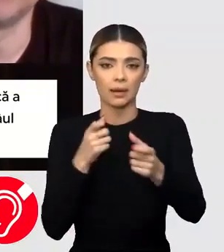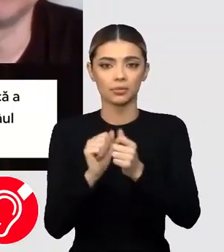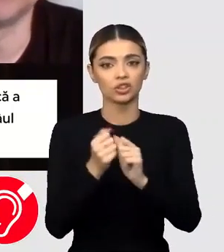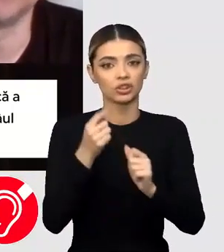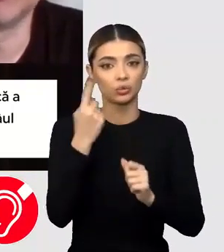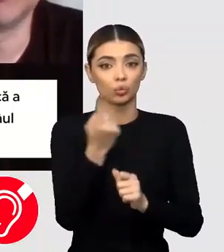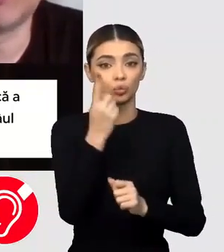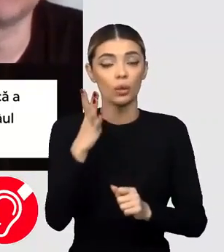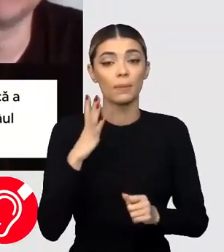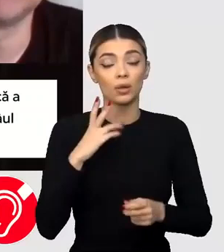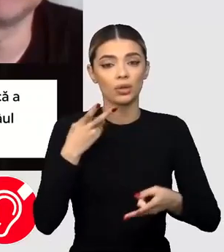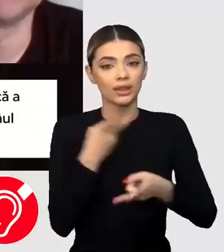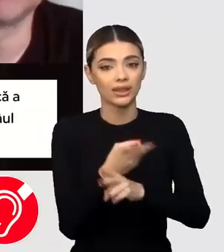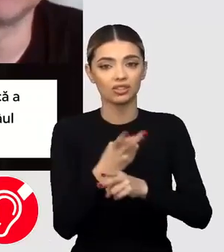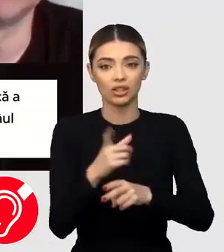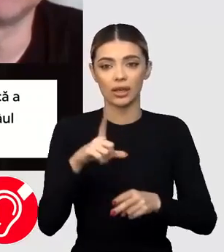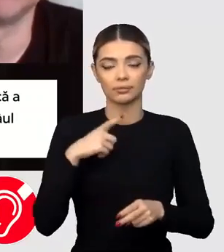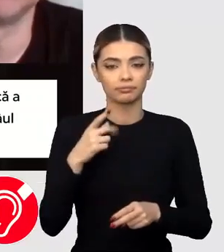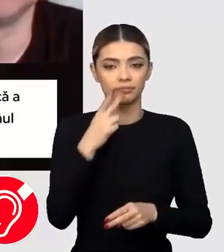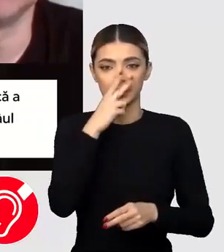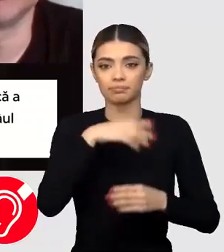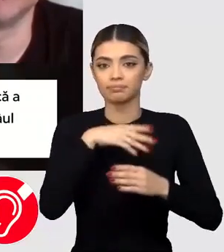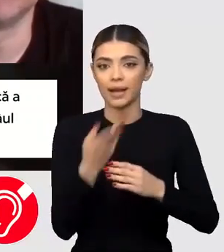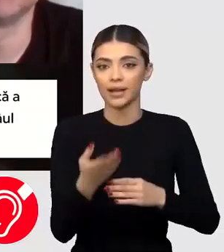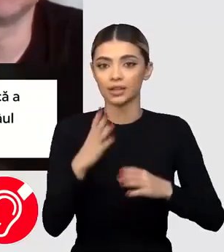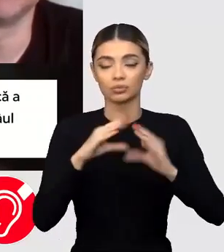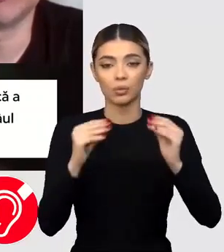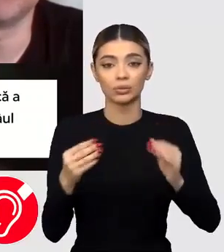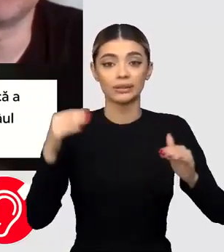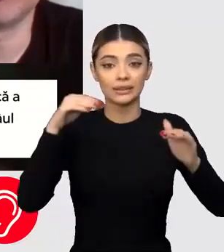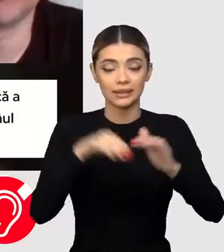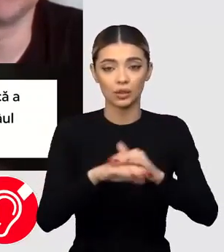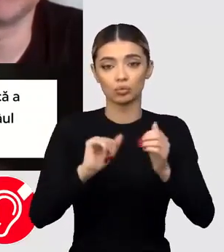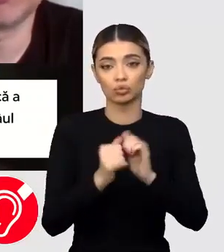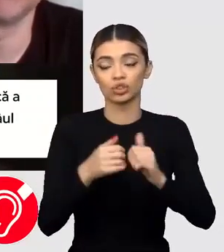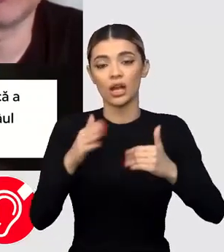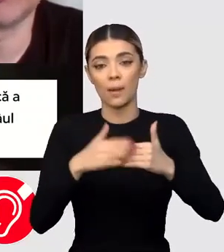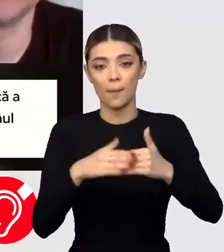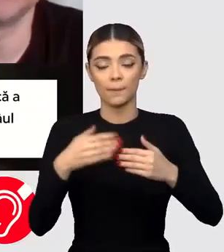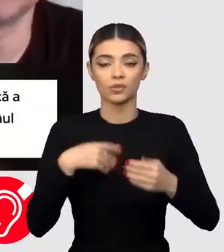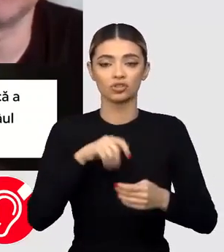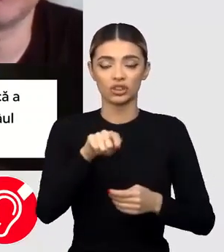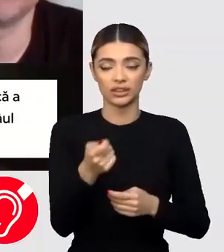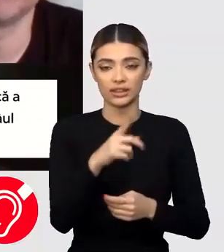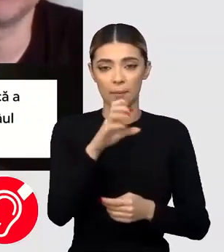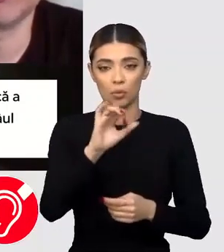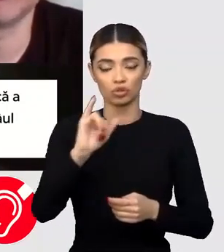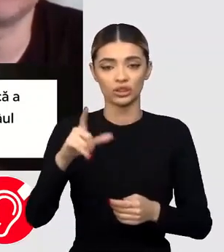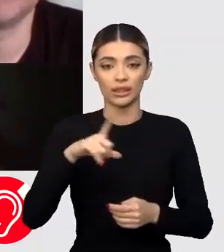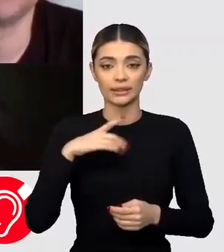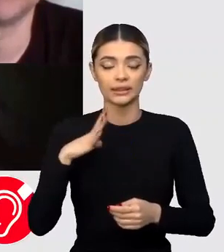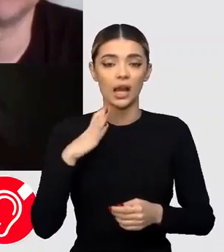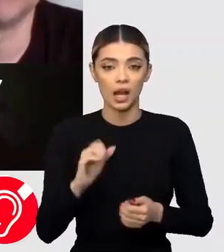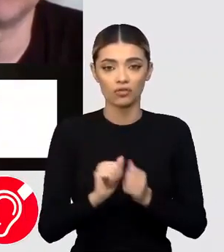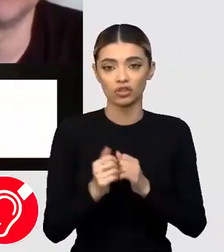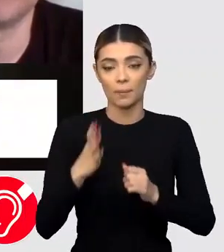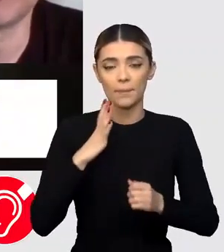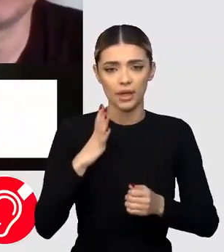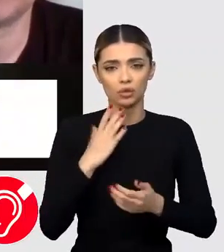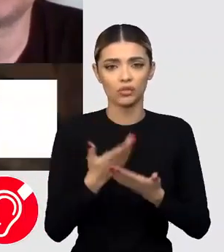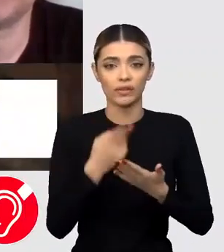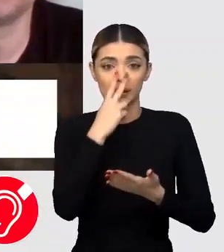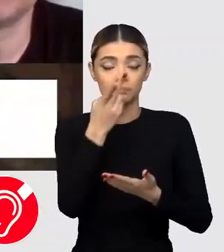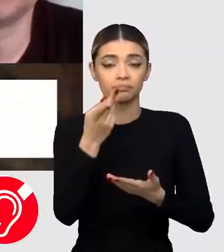lovituri din greșeală au tot căzut în interiorul și în apropierea centralei nucleare. Deci este o mare îngrijorare, iar faptul că